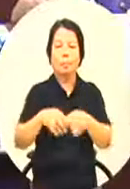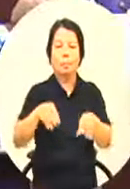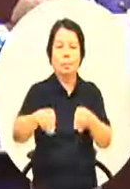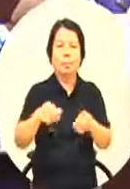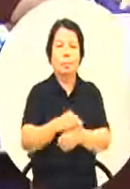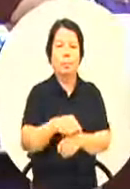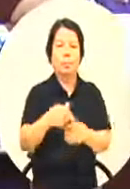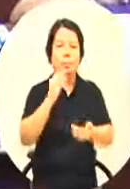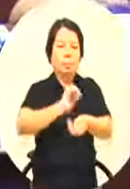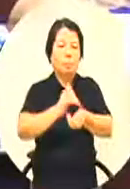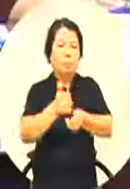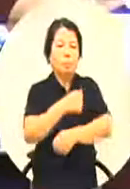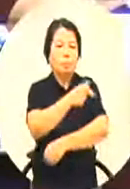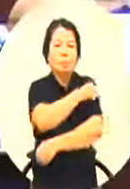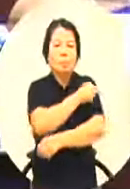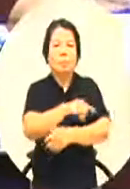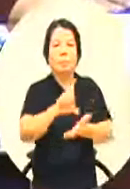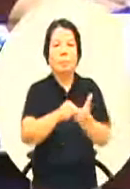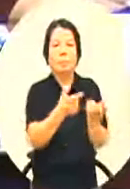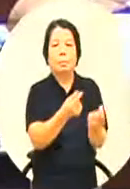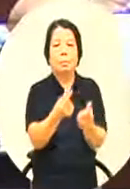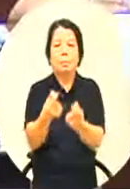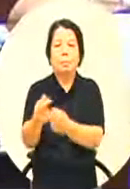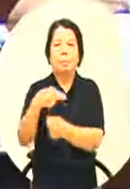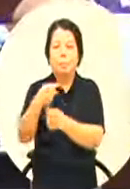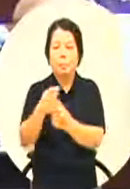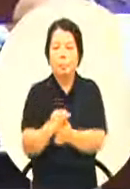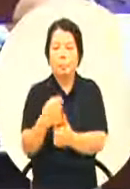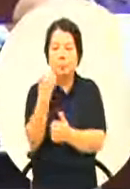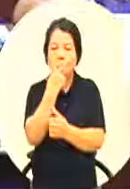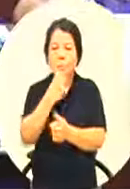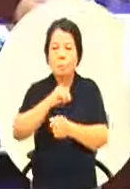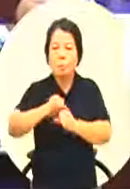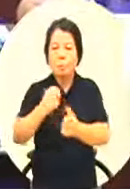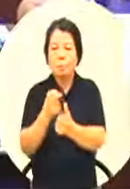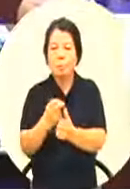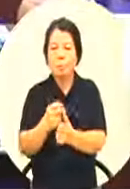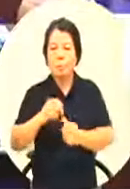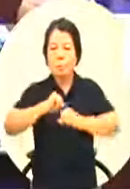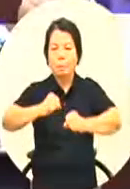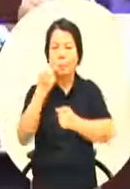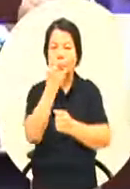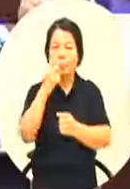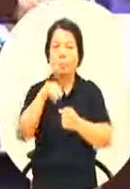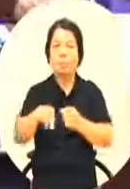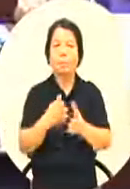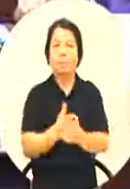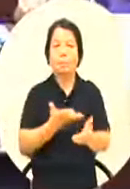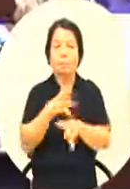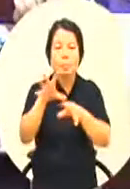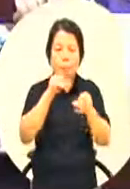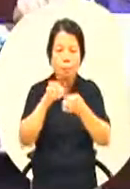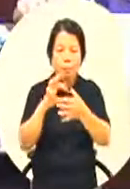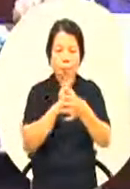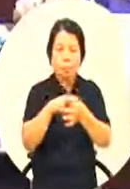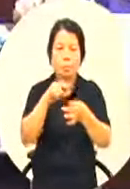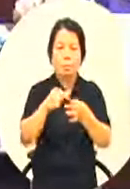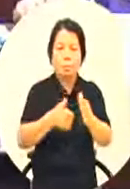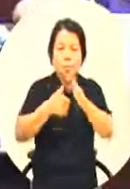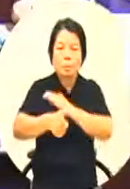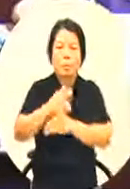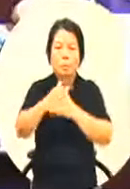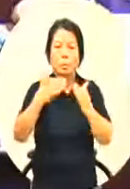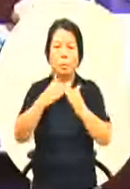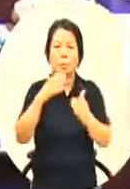期到学校在开学的健检等等另外健康有关的知识呢都提供给学校进入学校的这个